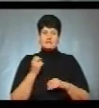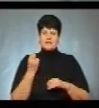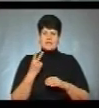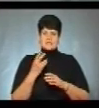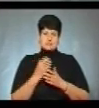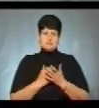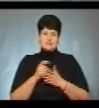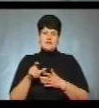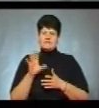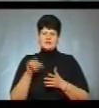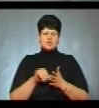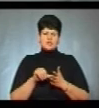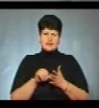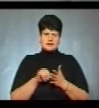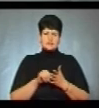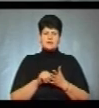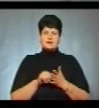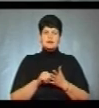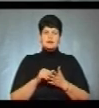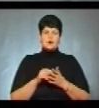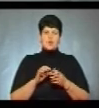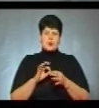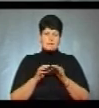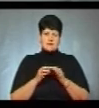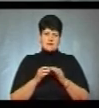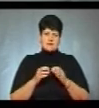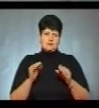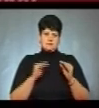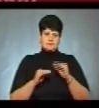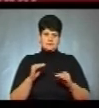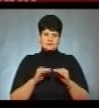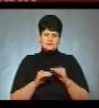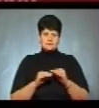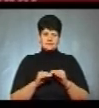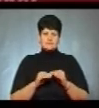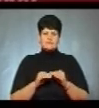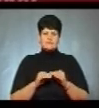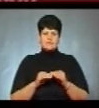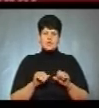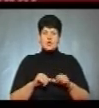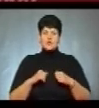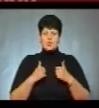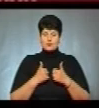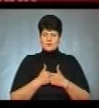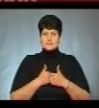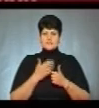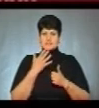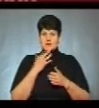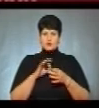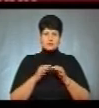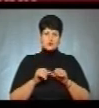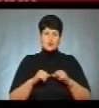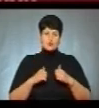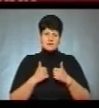всі 5 членів Національного олімпійського комітету України обрали підручного. Комісія, експектна комісія Національного олімпійського